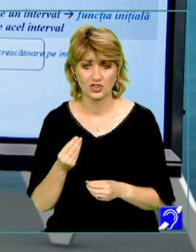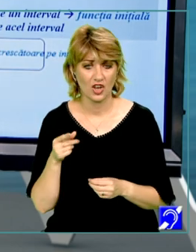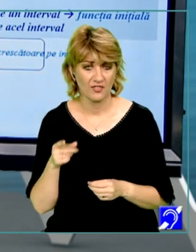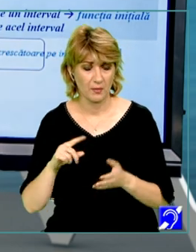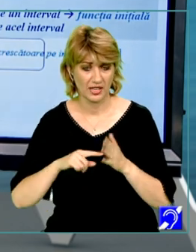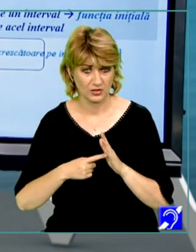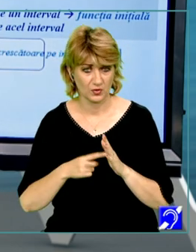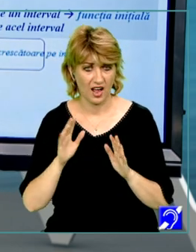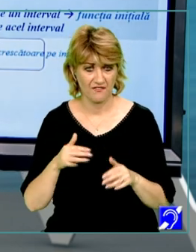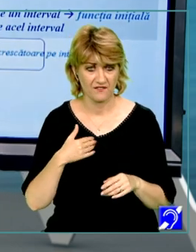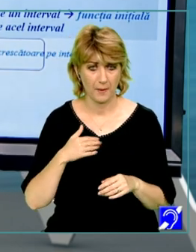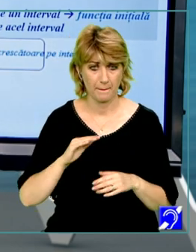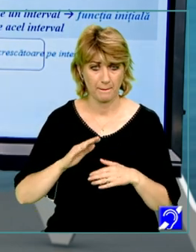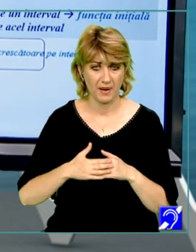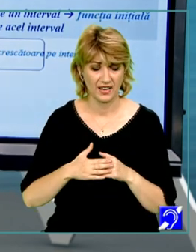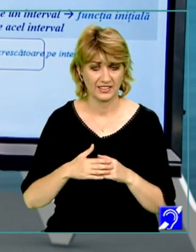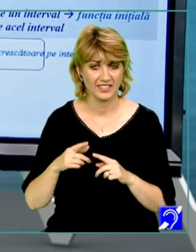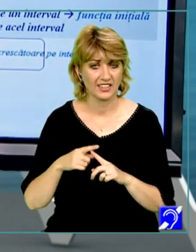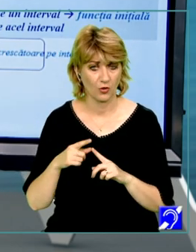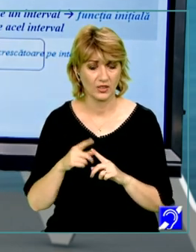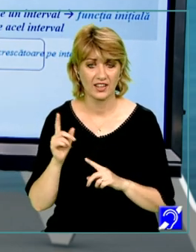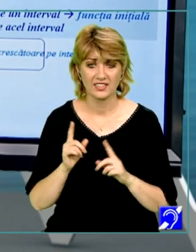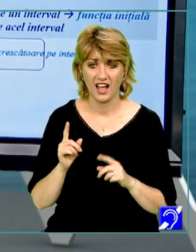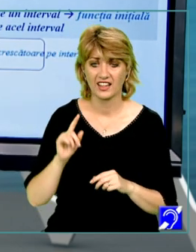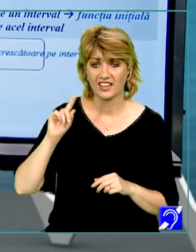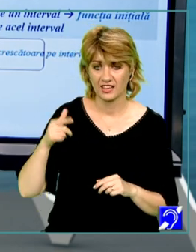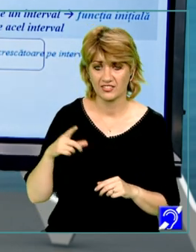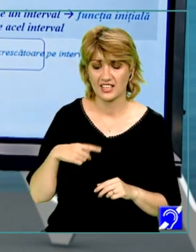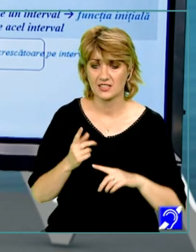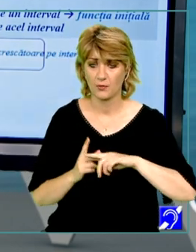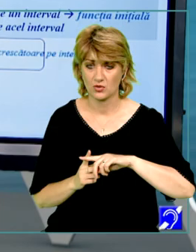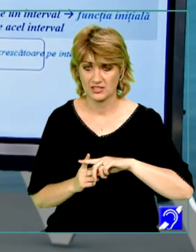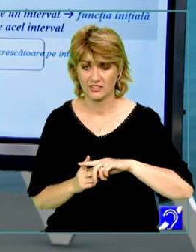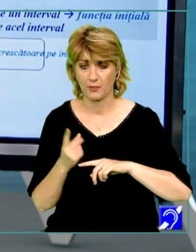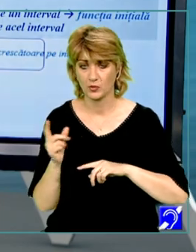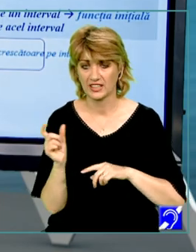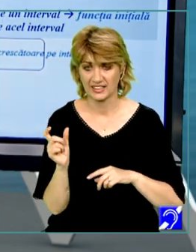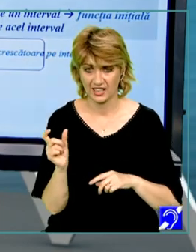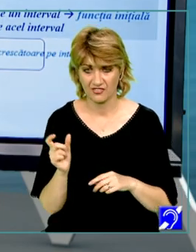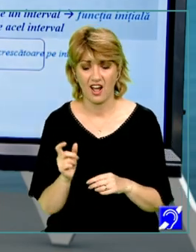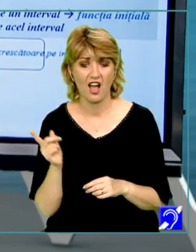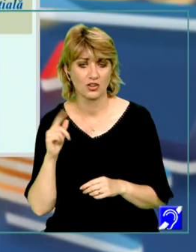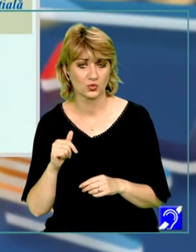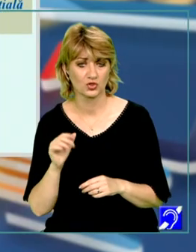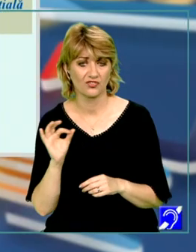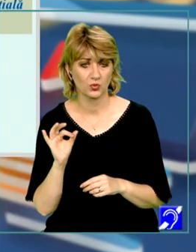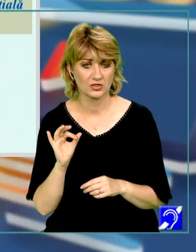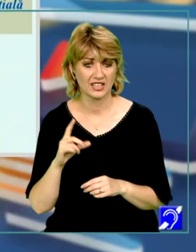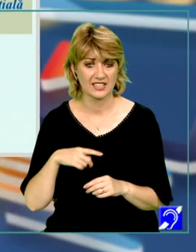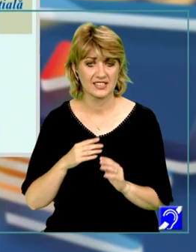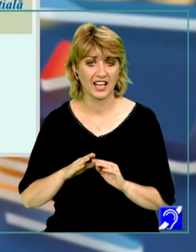avem partea de teorie care ne spune că dacă derivata este pozitivă pe un interval, atunci funcția este